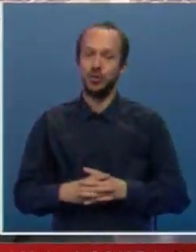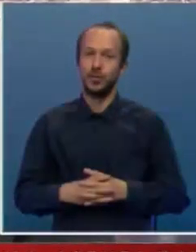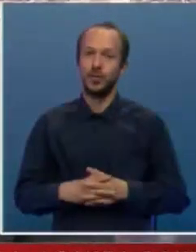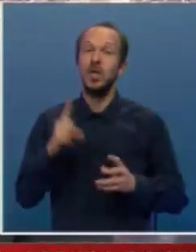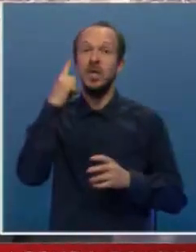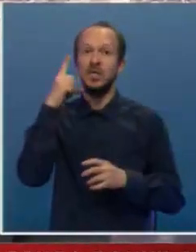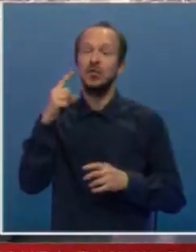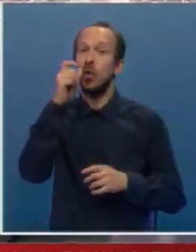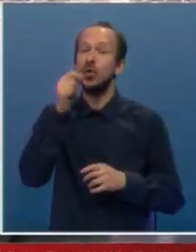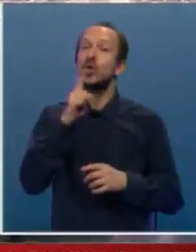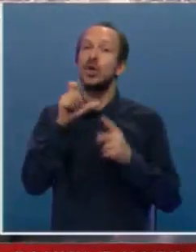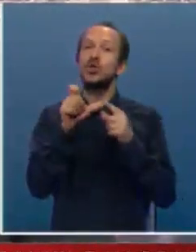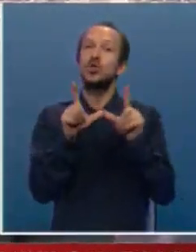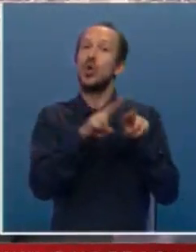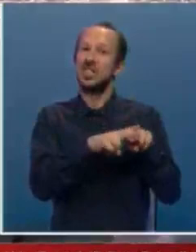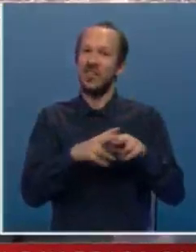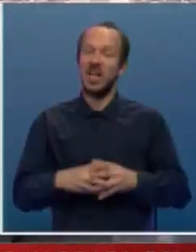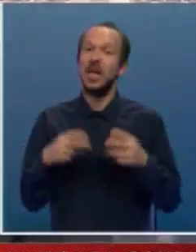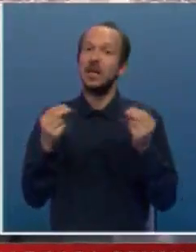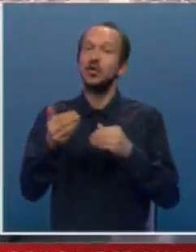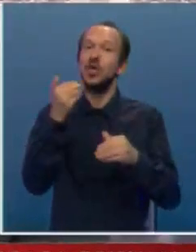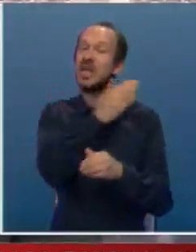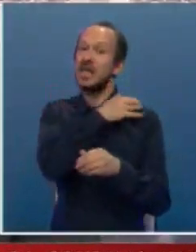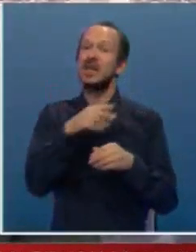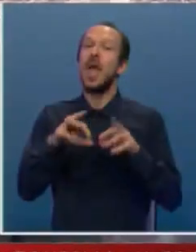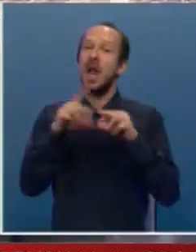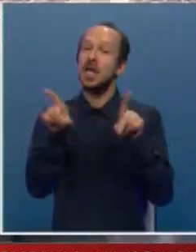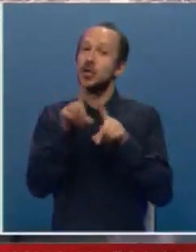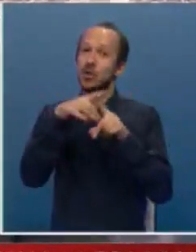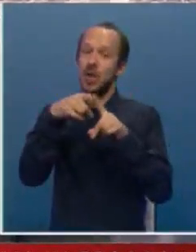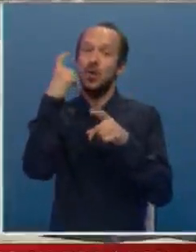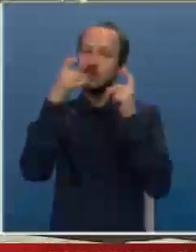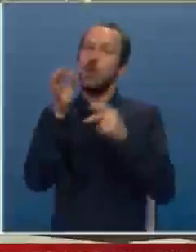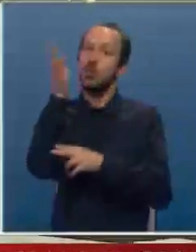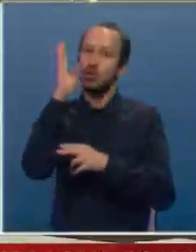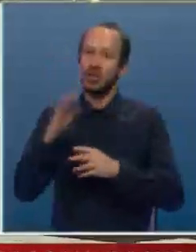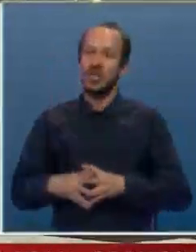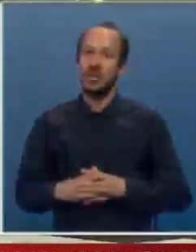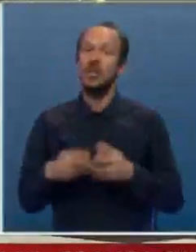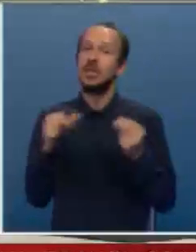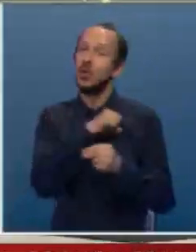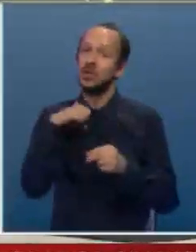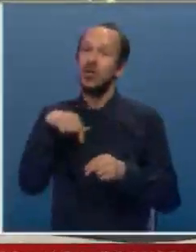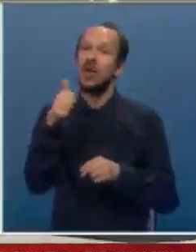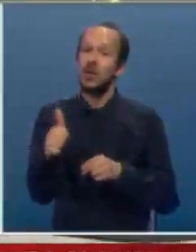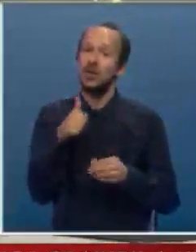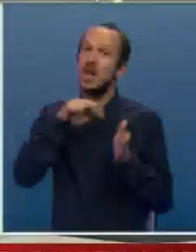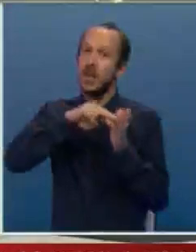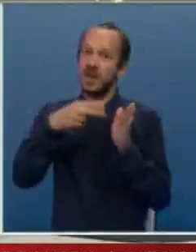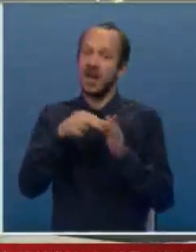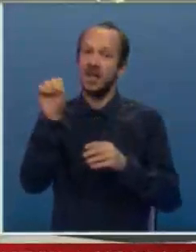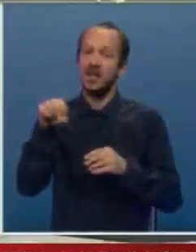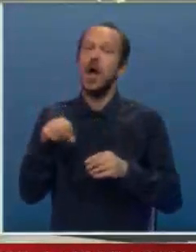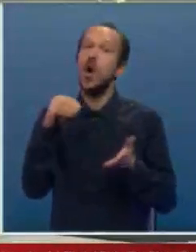sjećamo ljudi koji su ostavili nešto iza sebe, ali isto tako i da razmišljamo o budućnosti. I zato smo ove godine planirali da